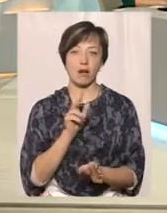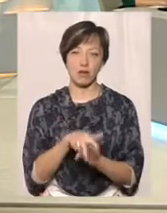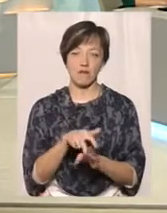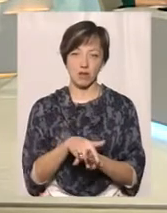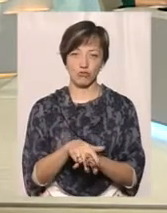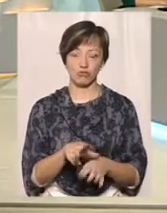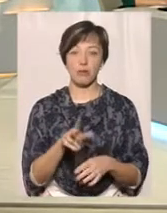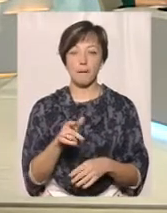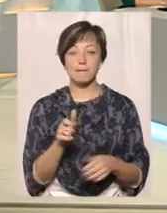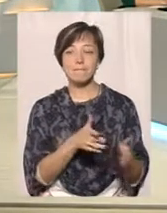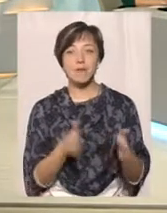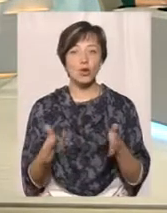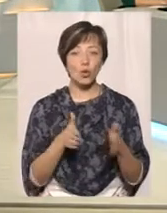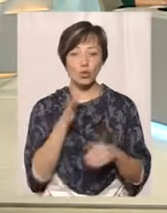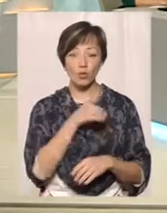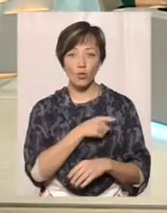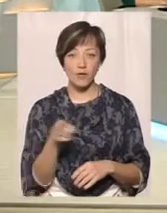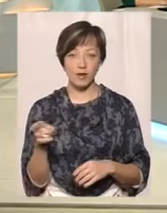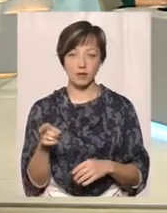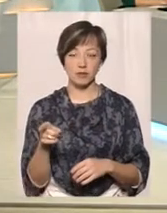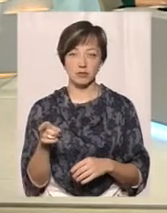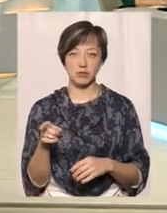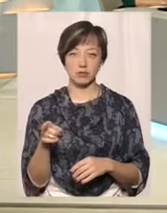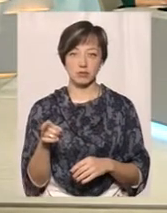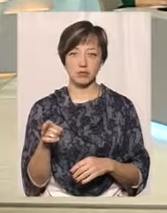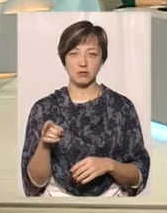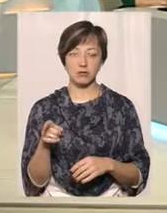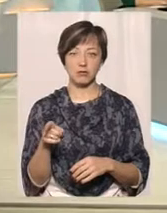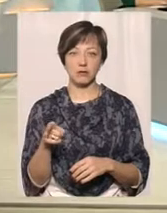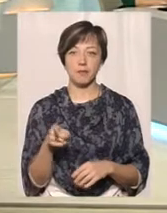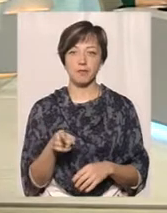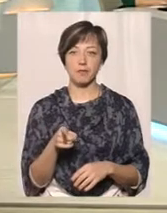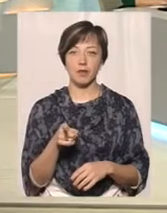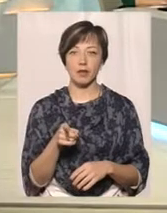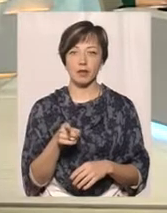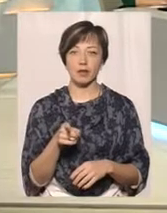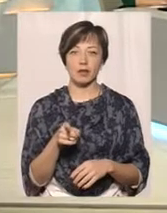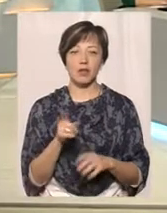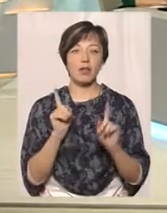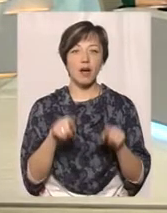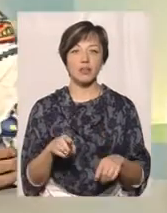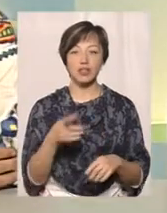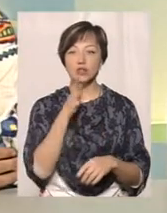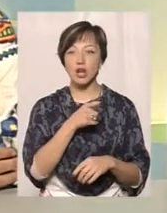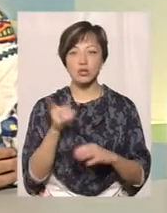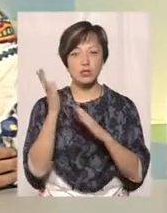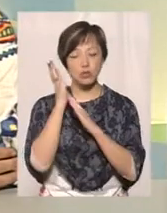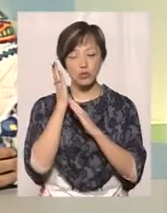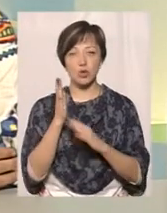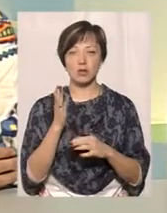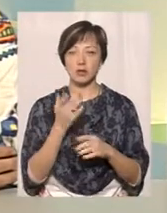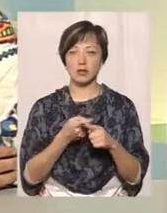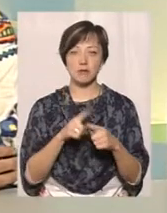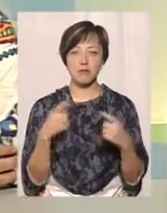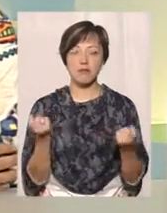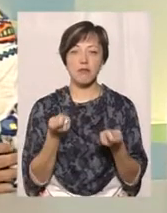Під час підготовки, часу на сну дається навіть менше. Тобто, це є дуже активна